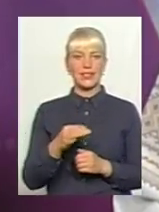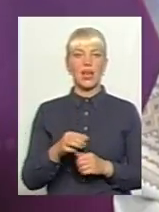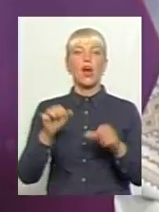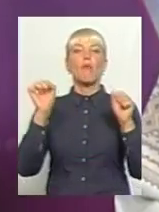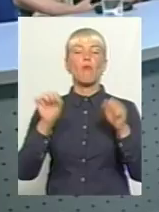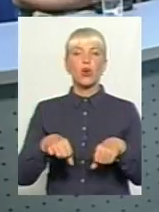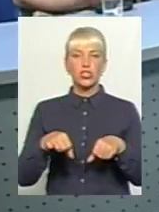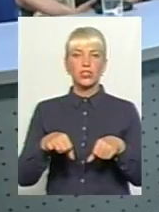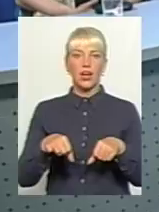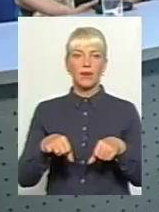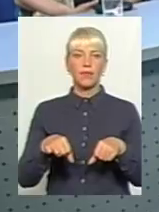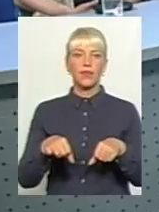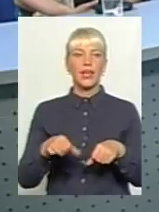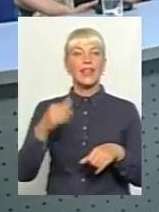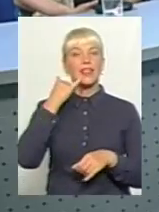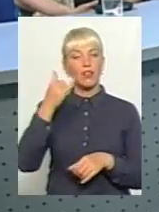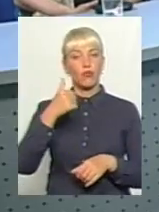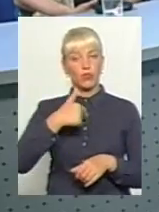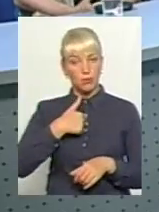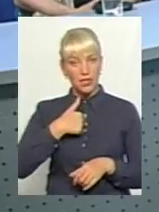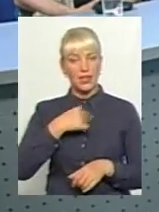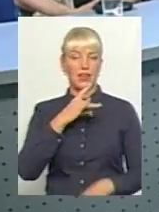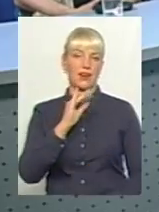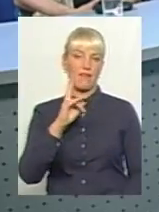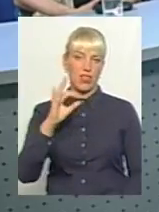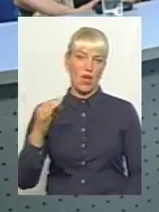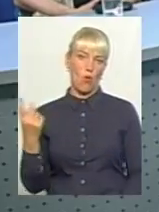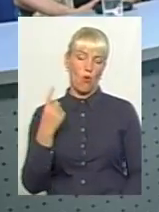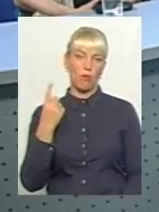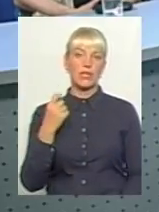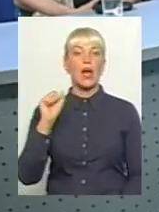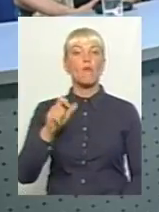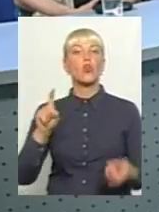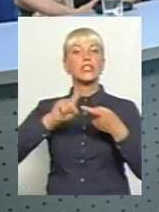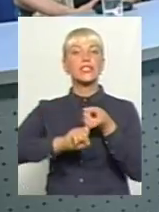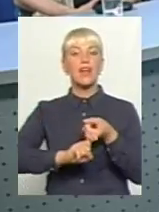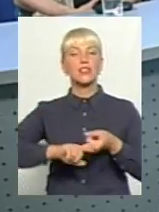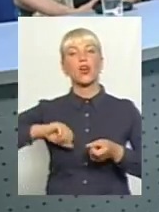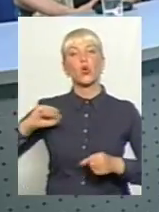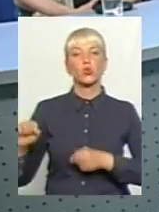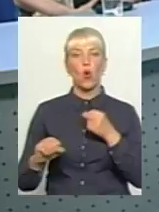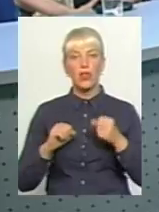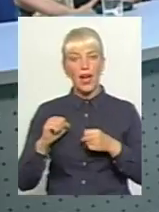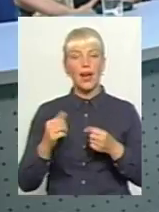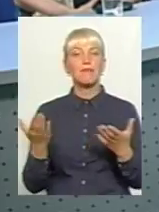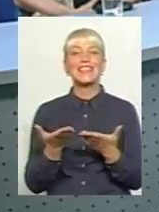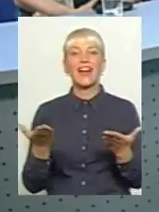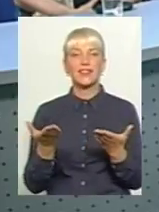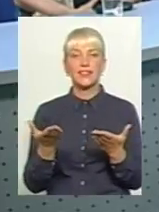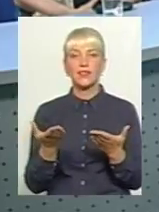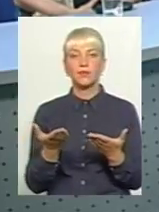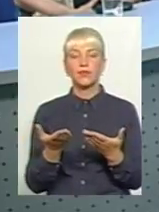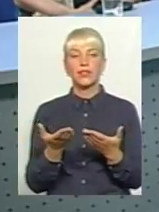телефонувати мені в Рівненську область. Можна зв'язуватися з колегами з Києву, з